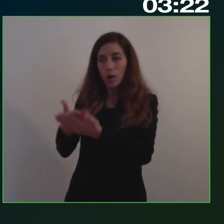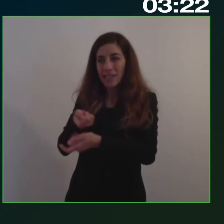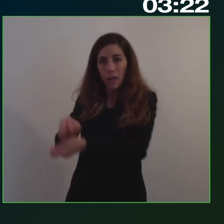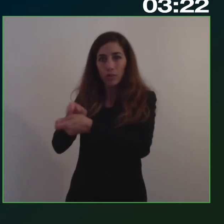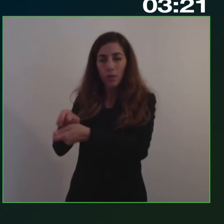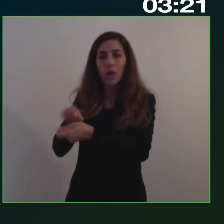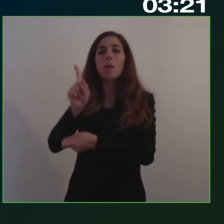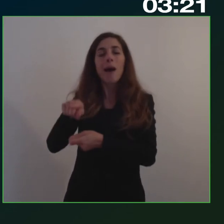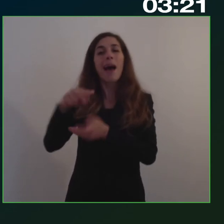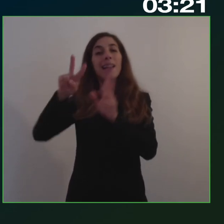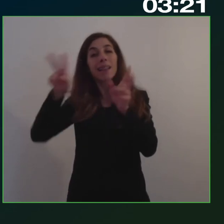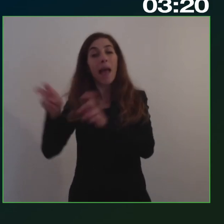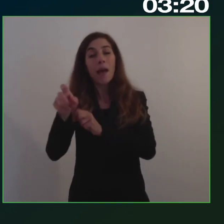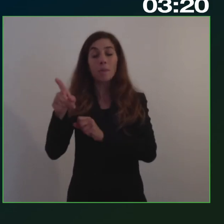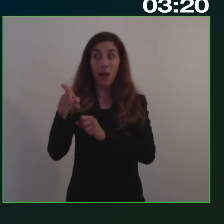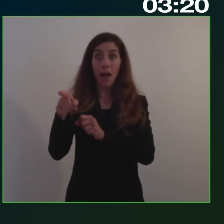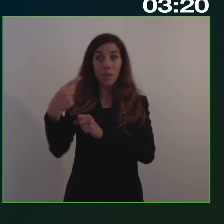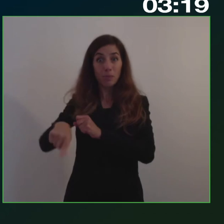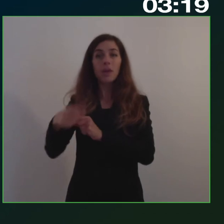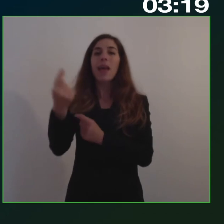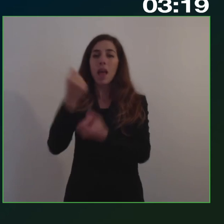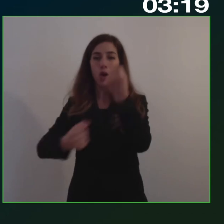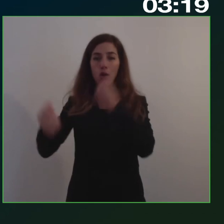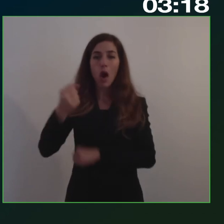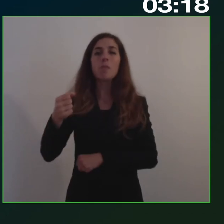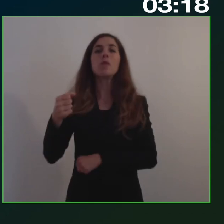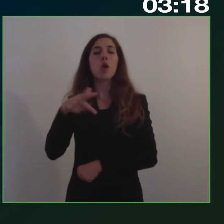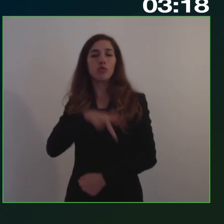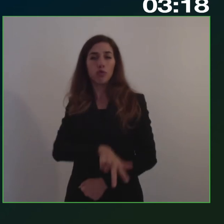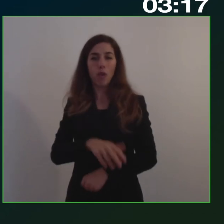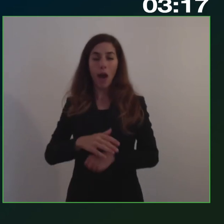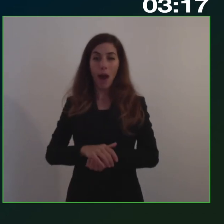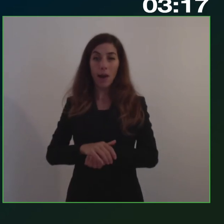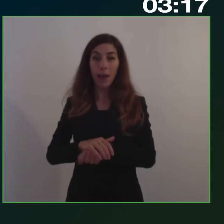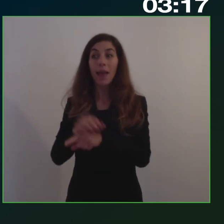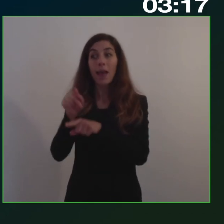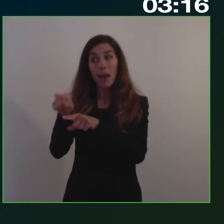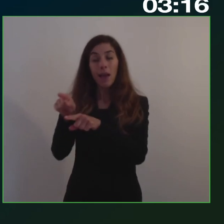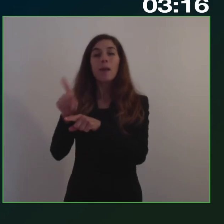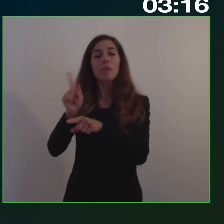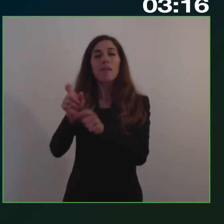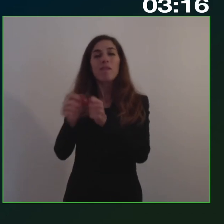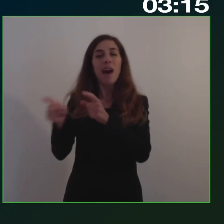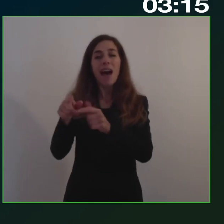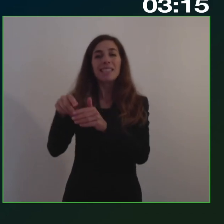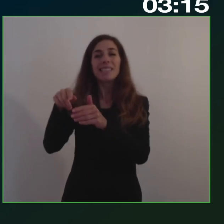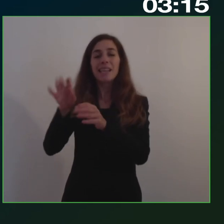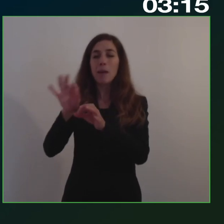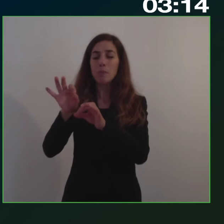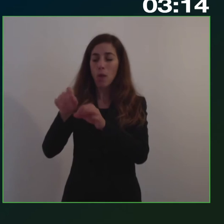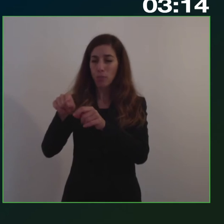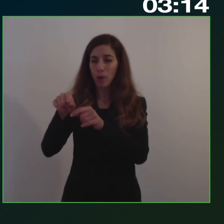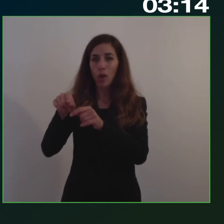economico e sociale in generale, ma poi viene a mancare nella fase discendente, cioè nella fase di valutazione